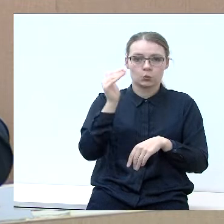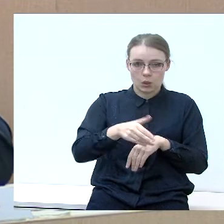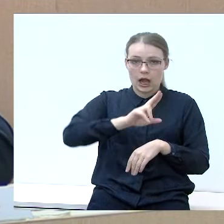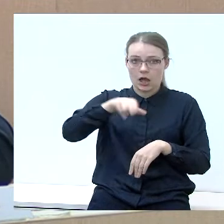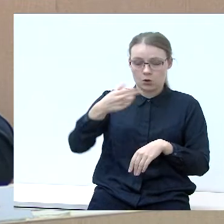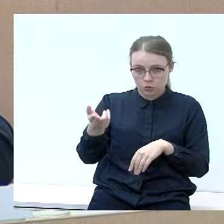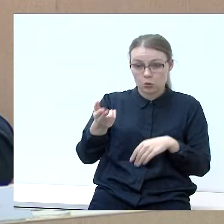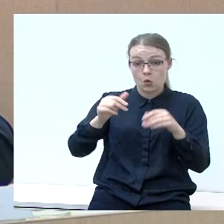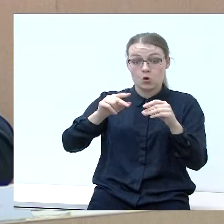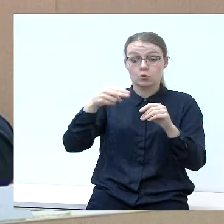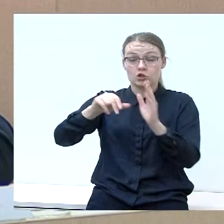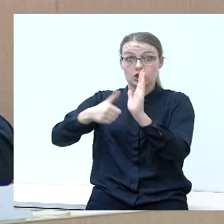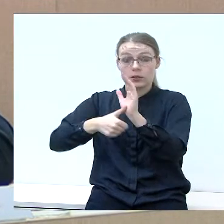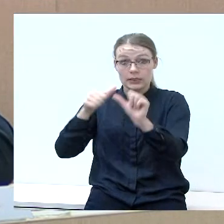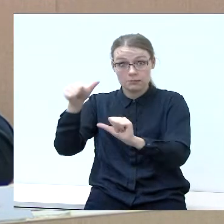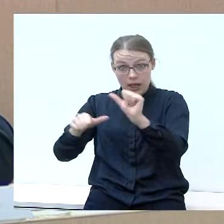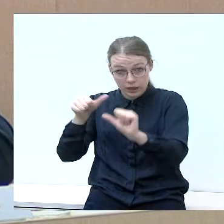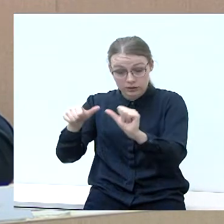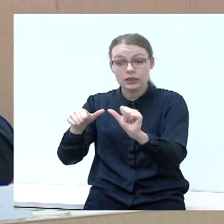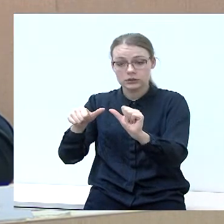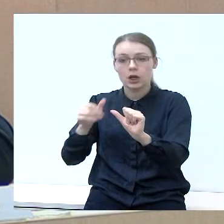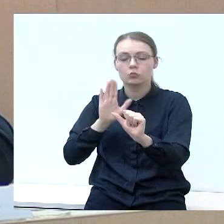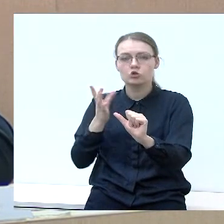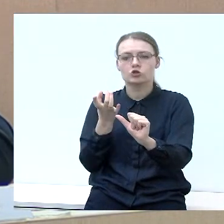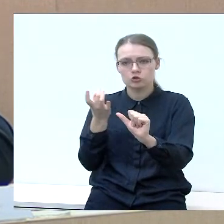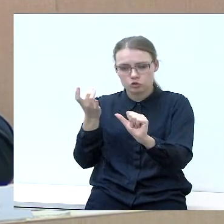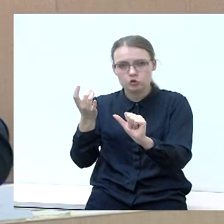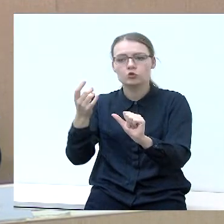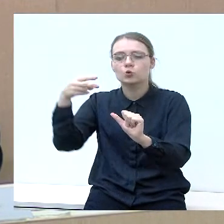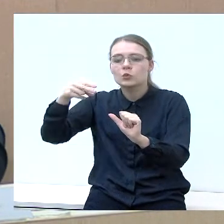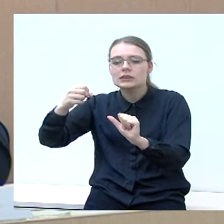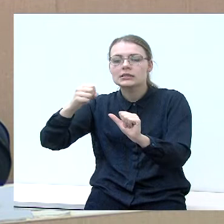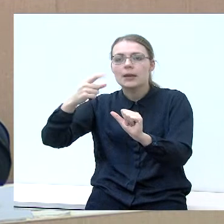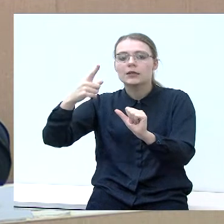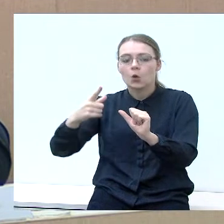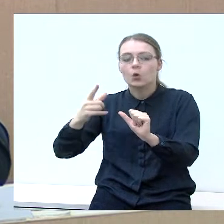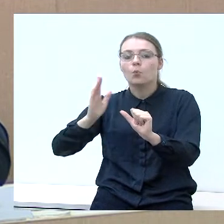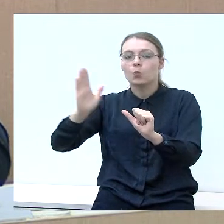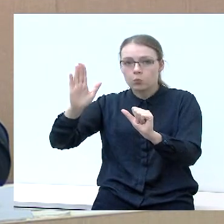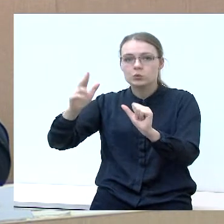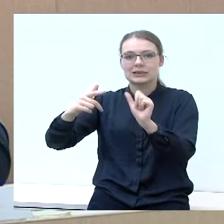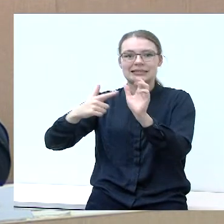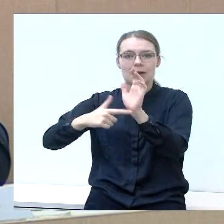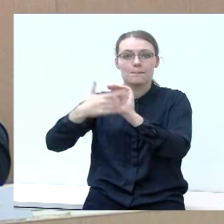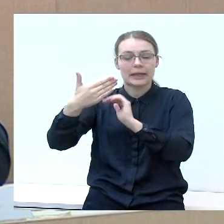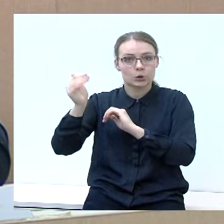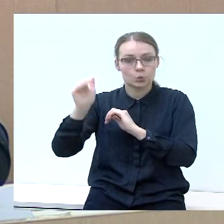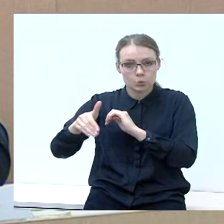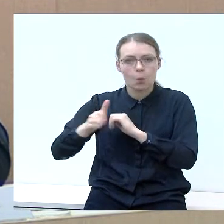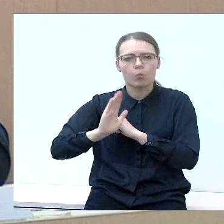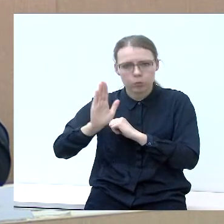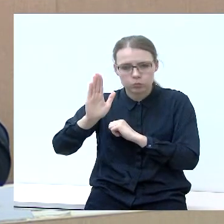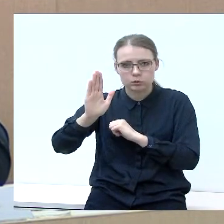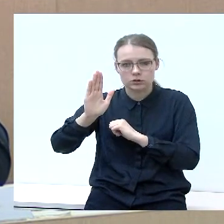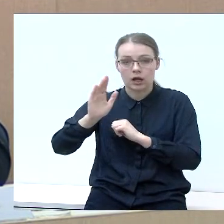2016 metais, su įsipareigojimu, kad skirsti ir 2017 tuos pačius 75 tūkstančius eurų.